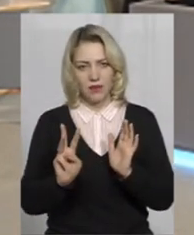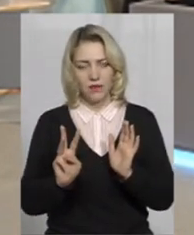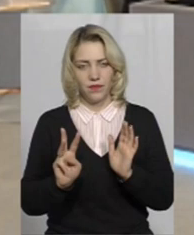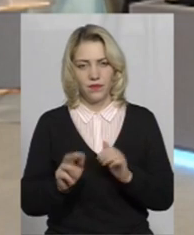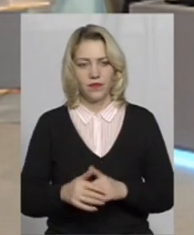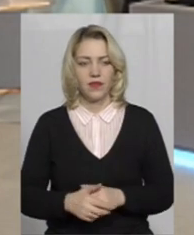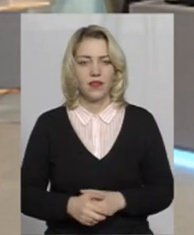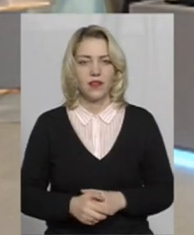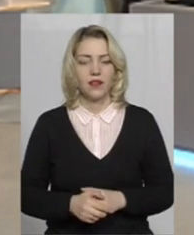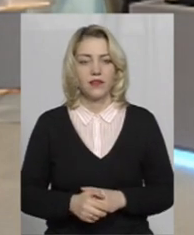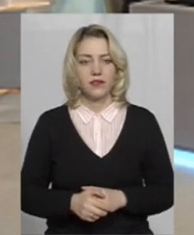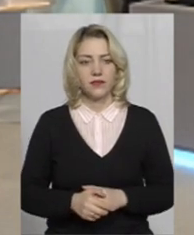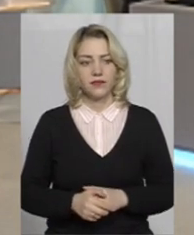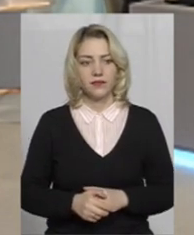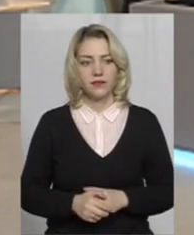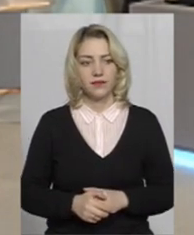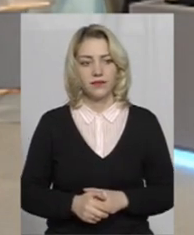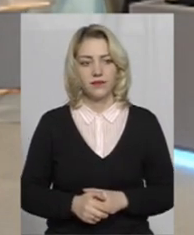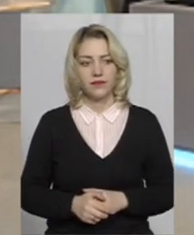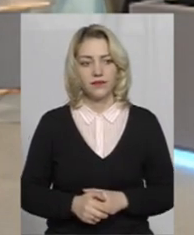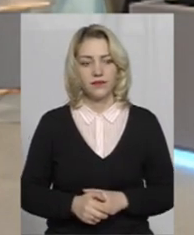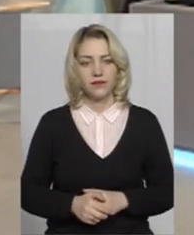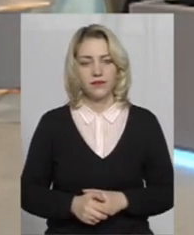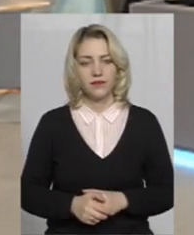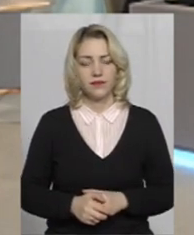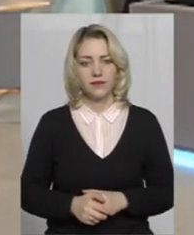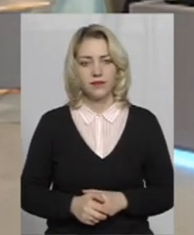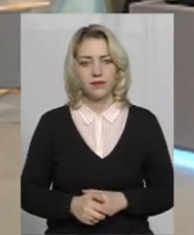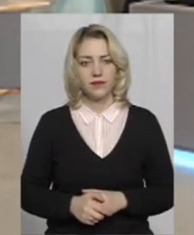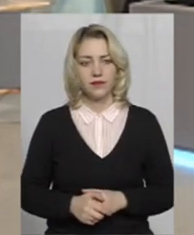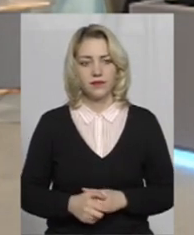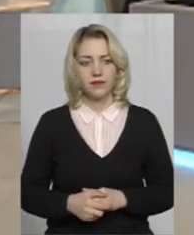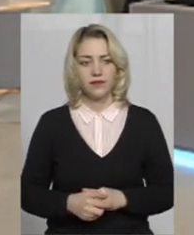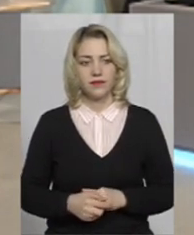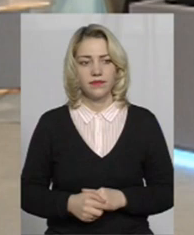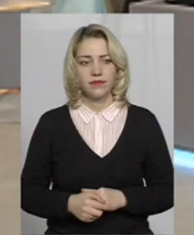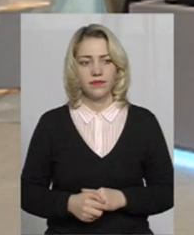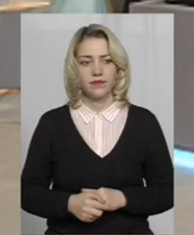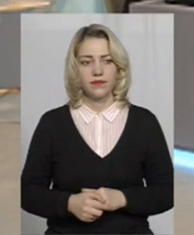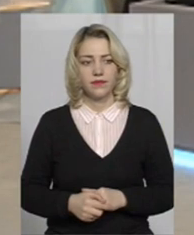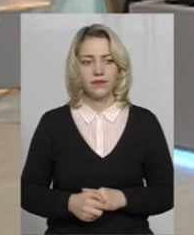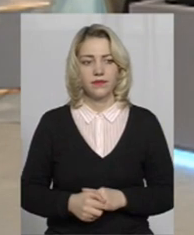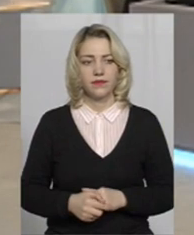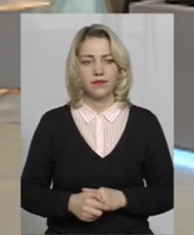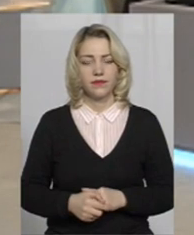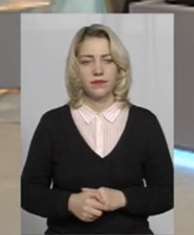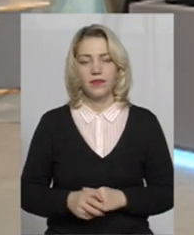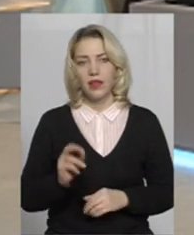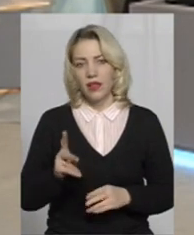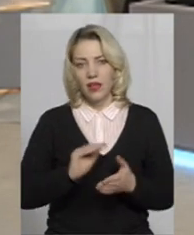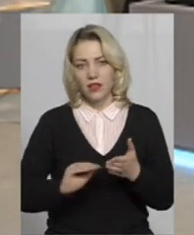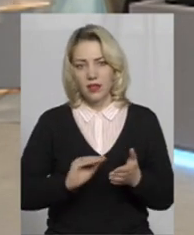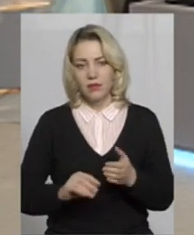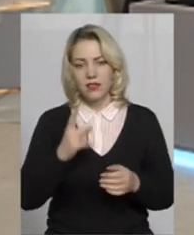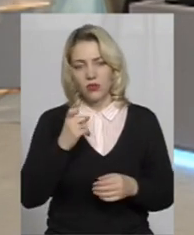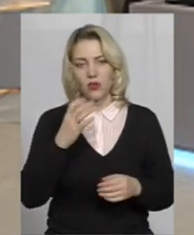як тут написано,